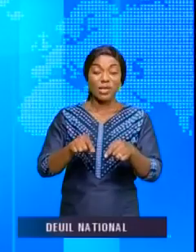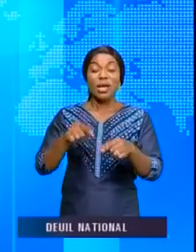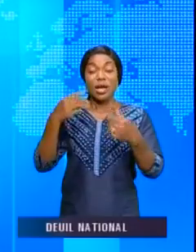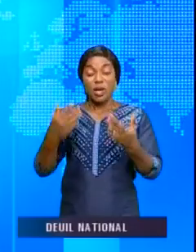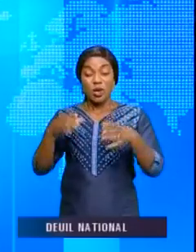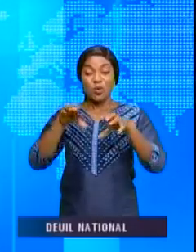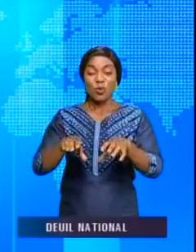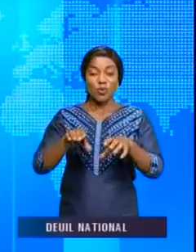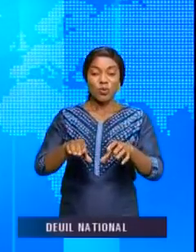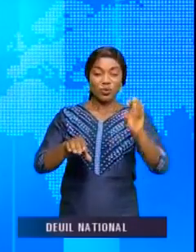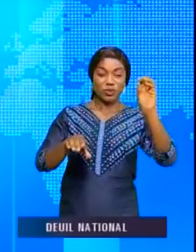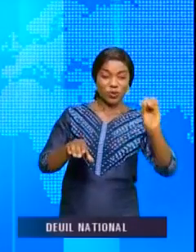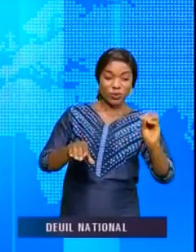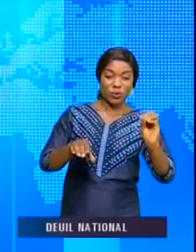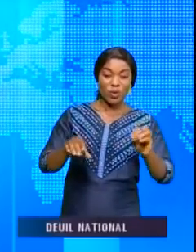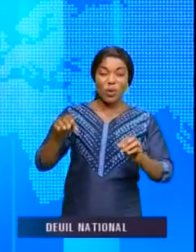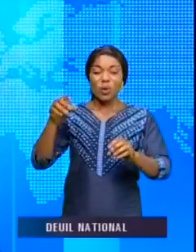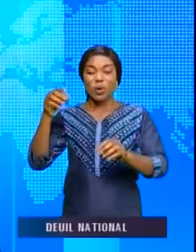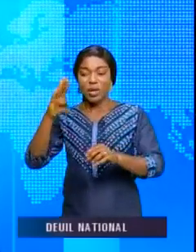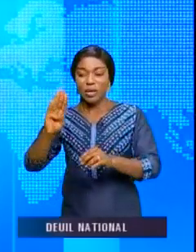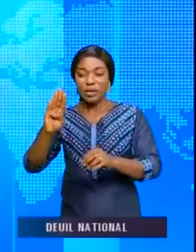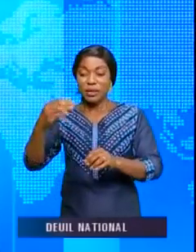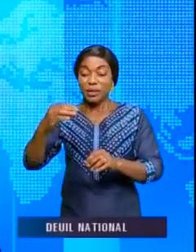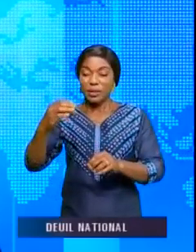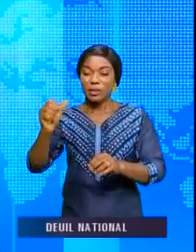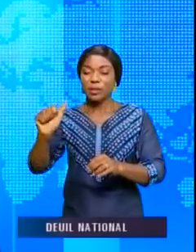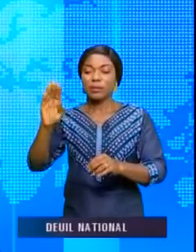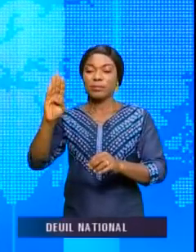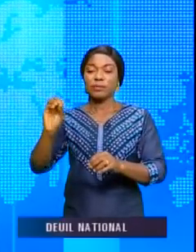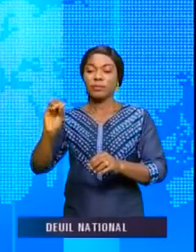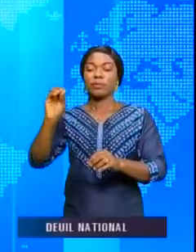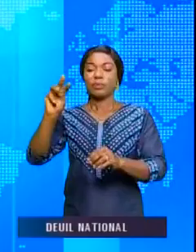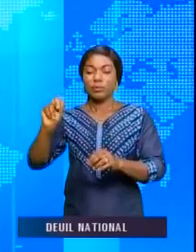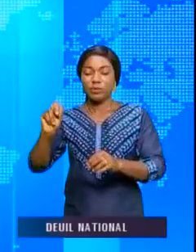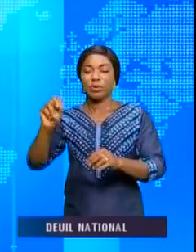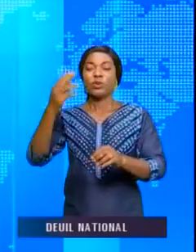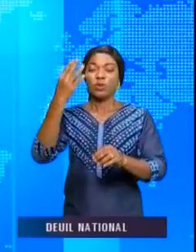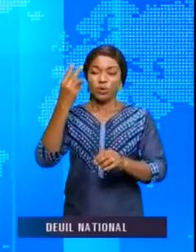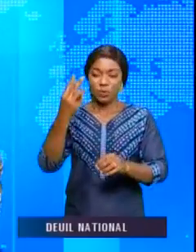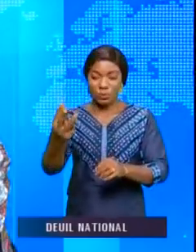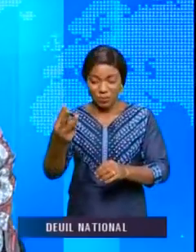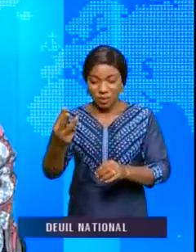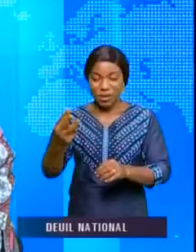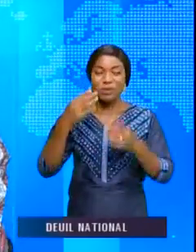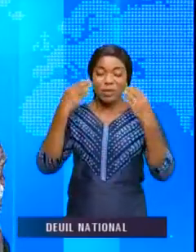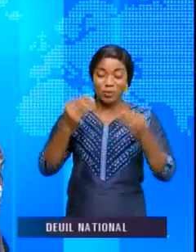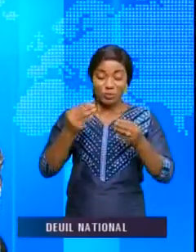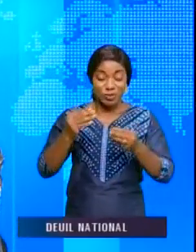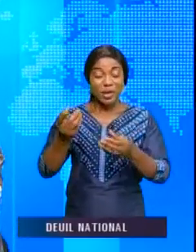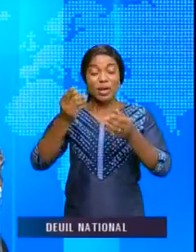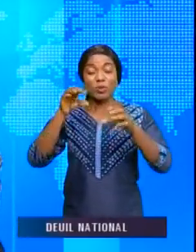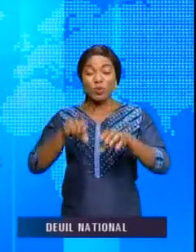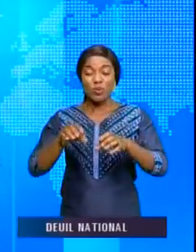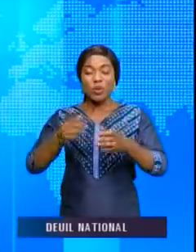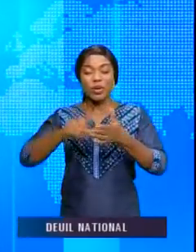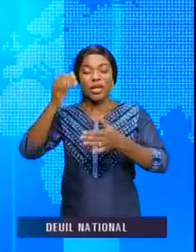buts à 0 et la République démocratique du Congo compromet ses chances de qualification. Voilà c'est la fin de ce